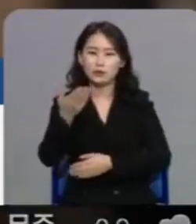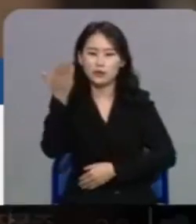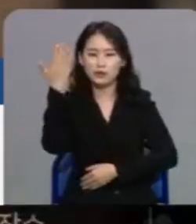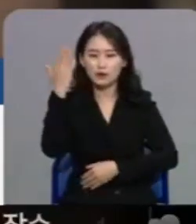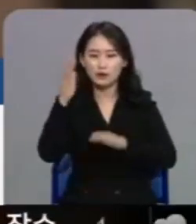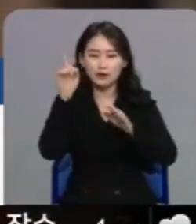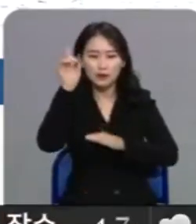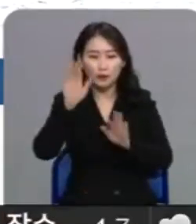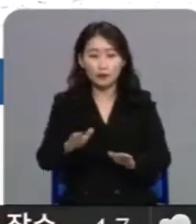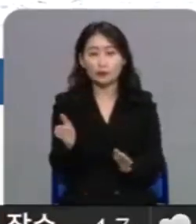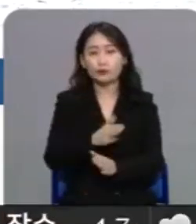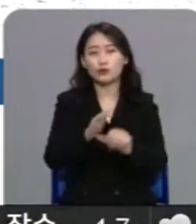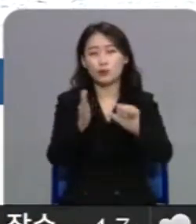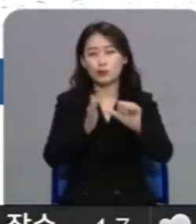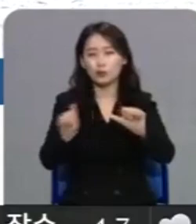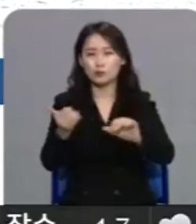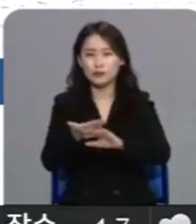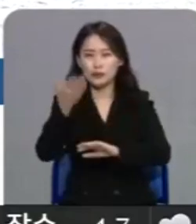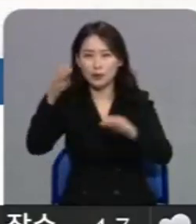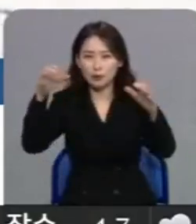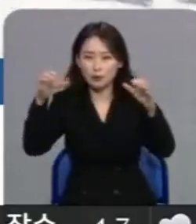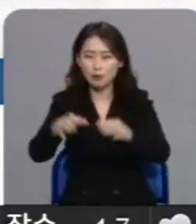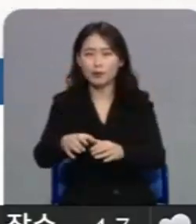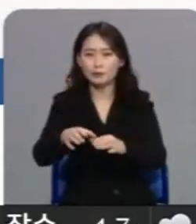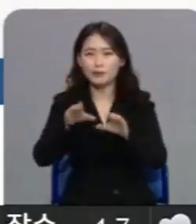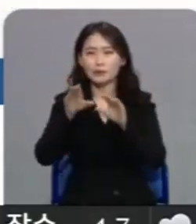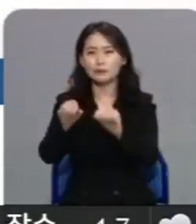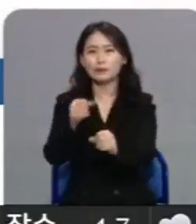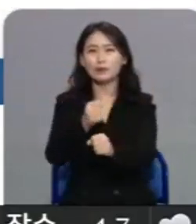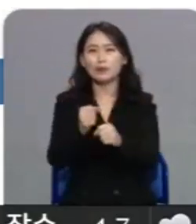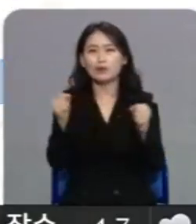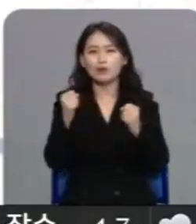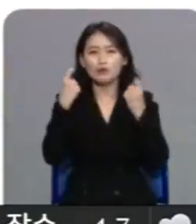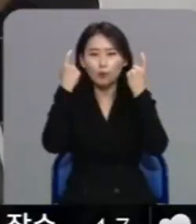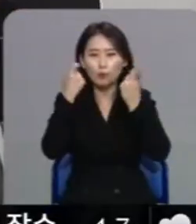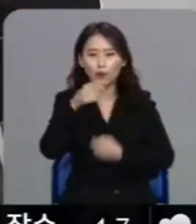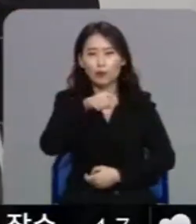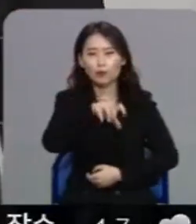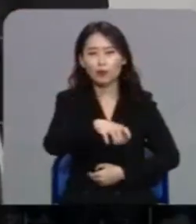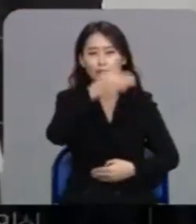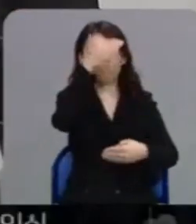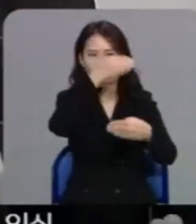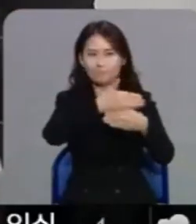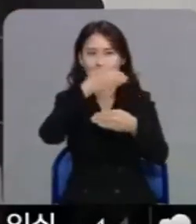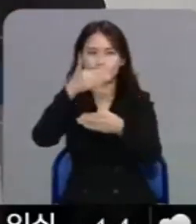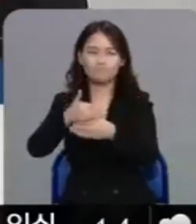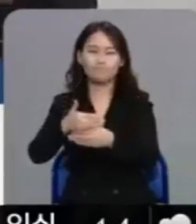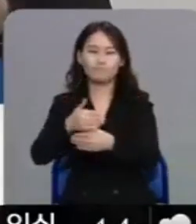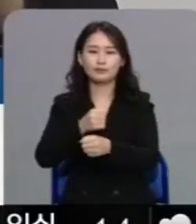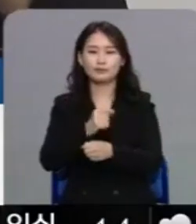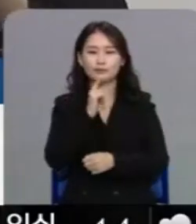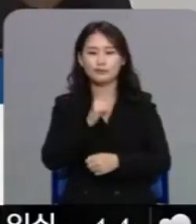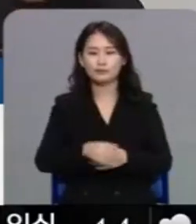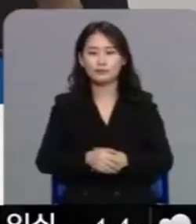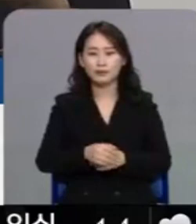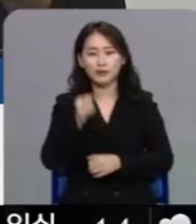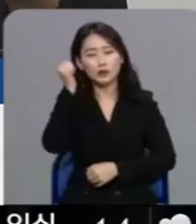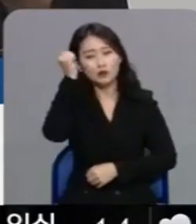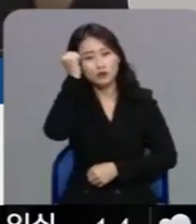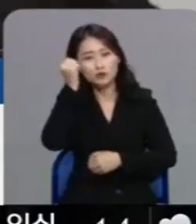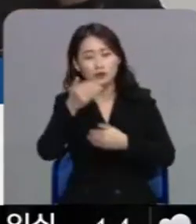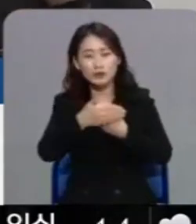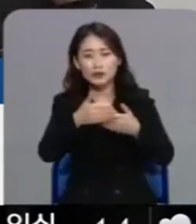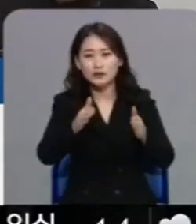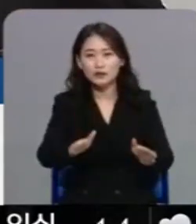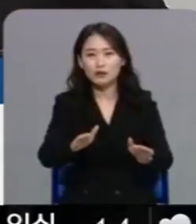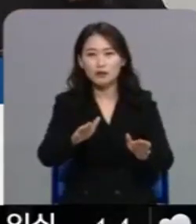모임이 금지되고, 겨울철 관광명소도 일시 폐쇄됩니다. 숙박시설은 객실의 50% 이내로 예약을